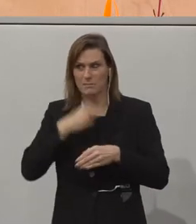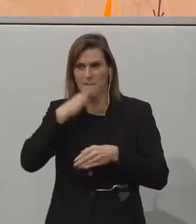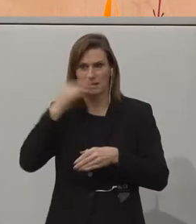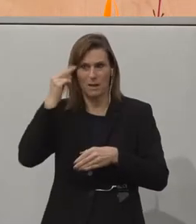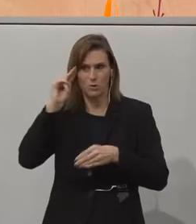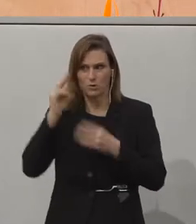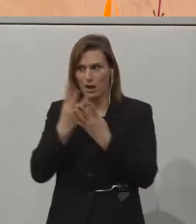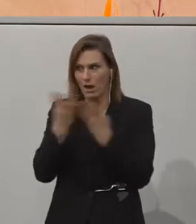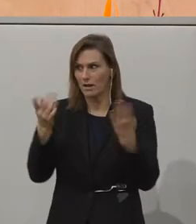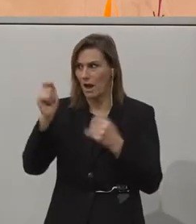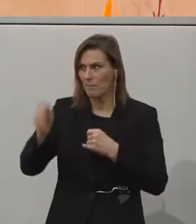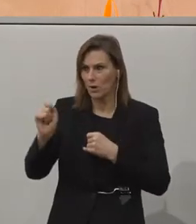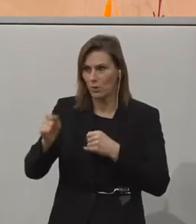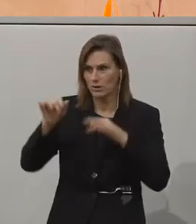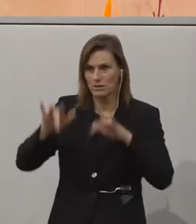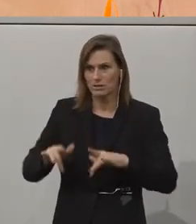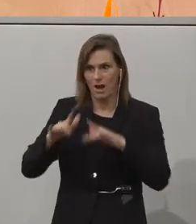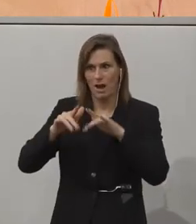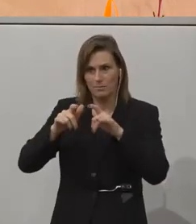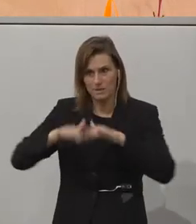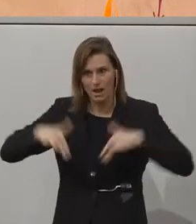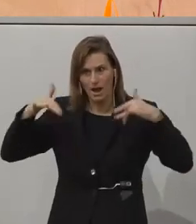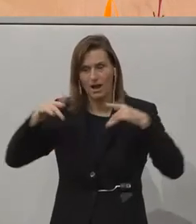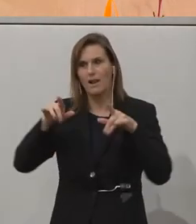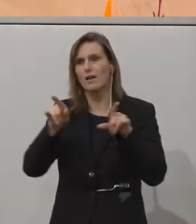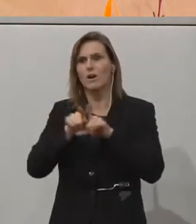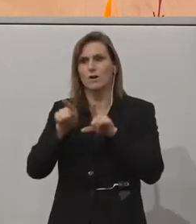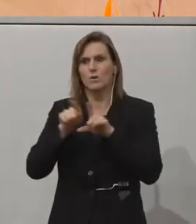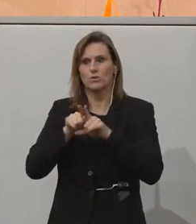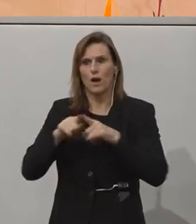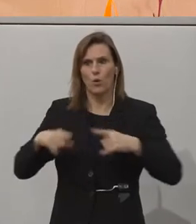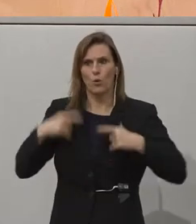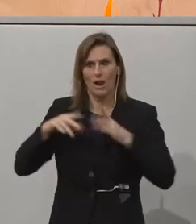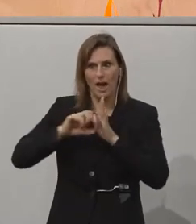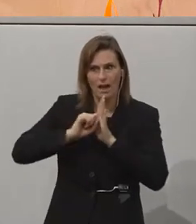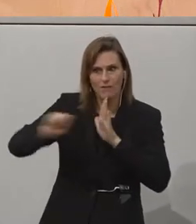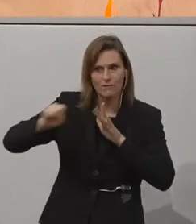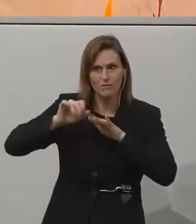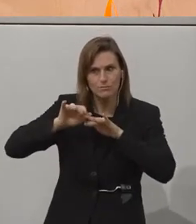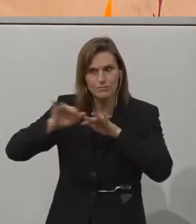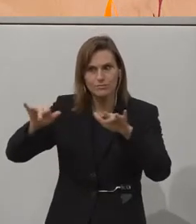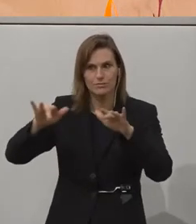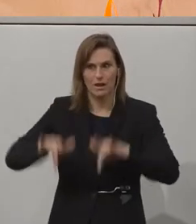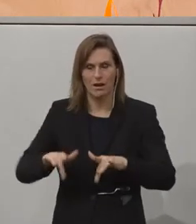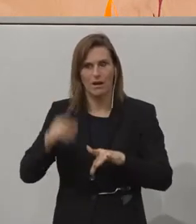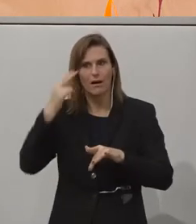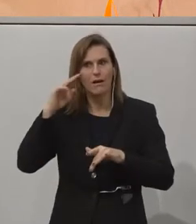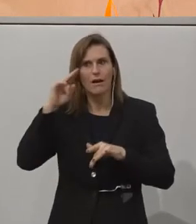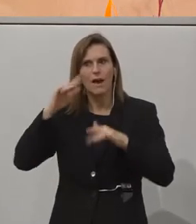Abgeordneten im Saal und im Livestream, Herr